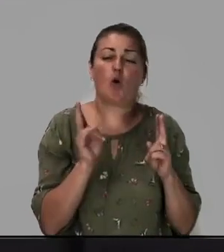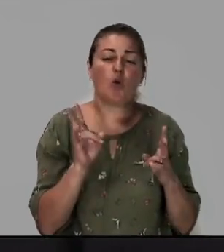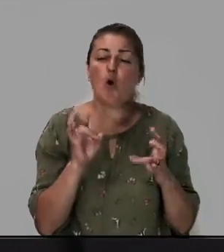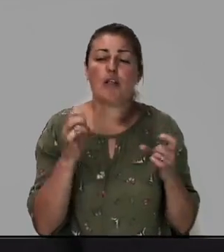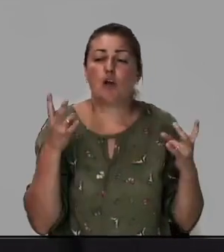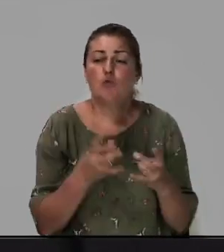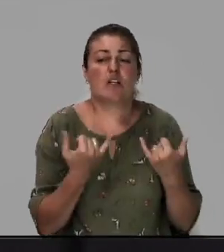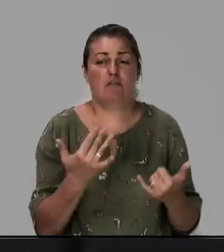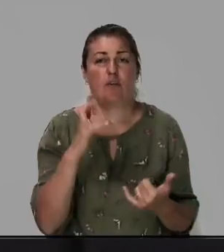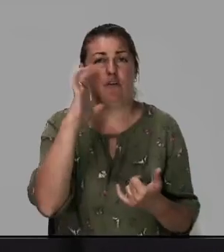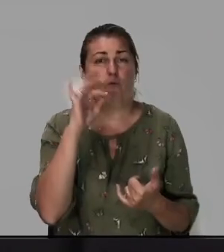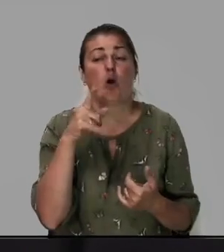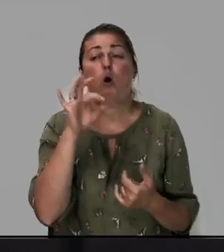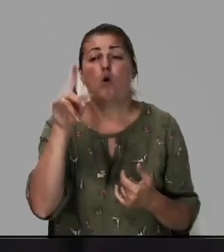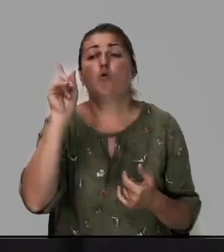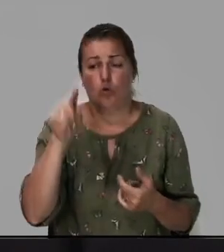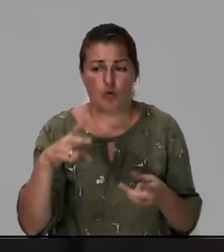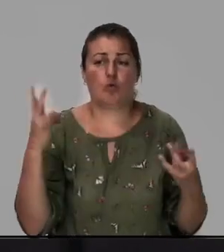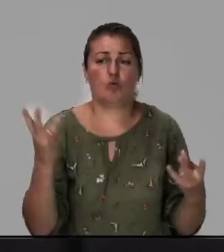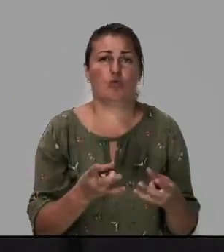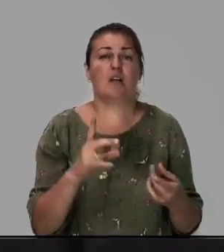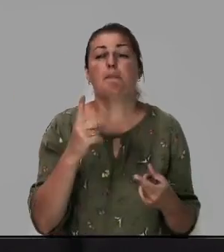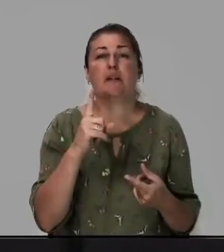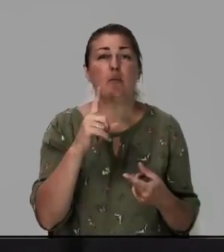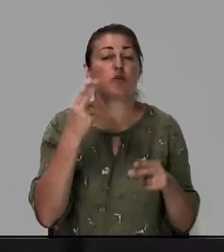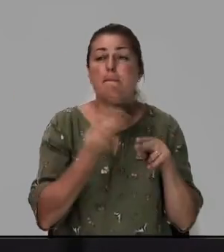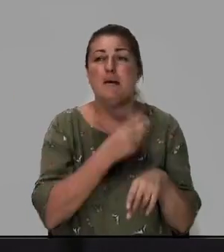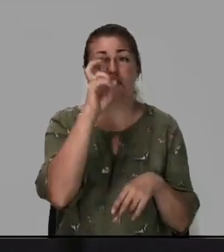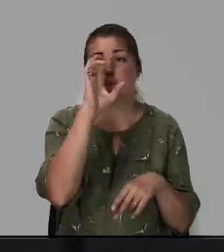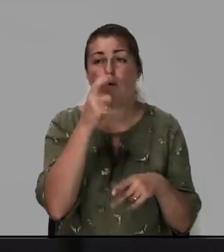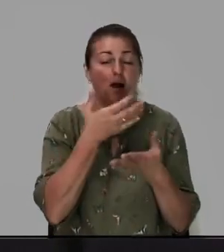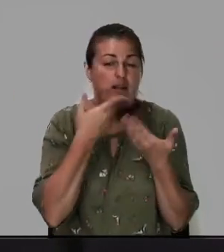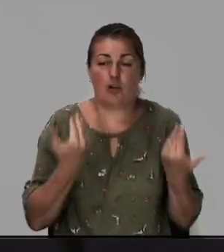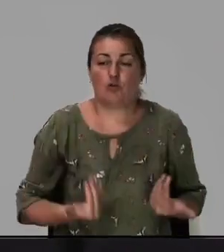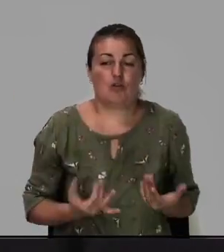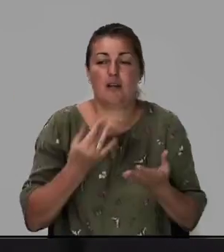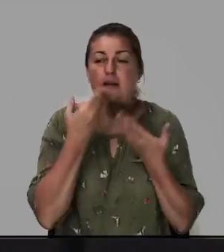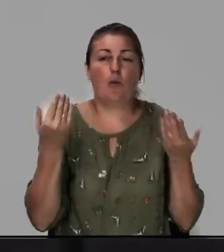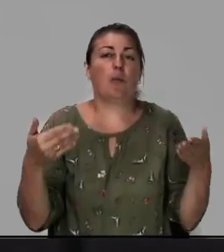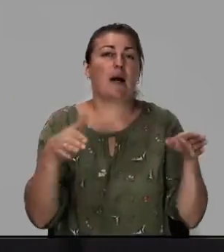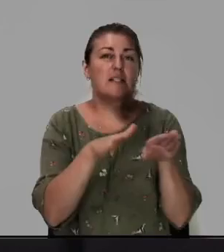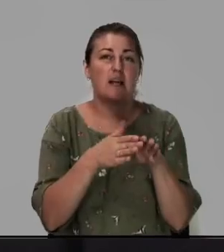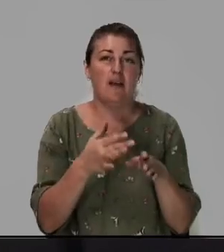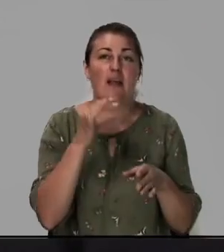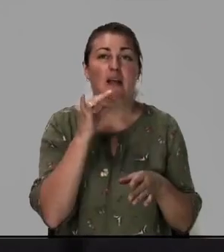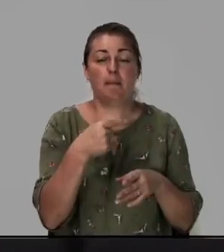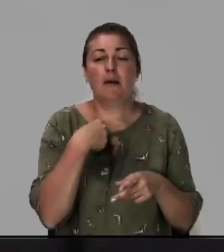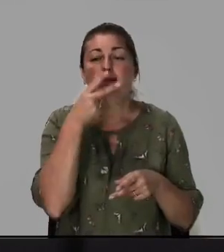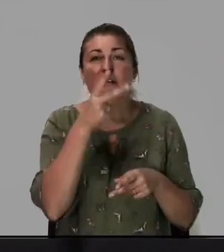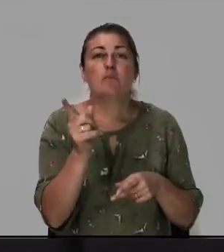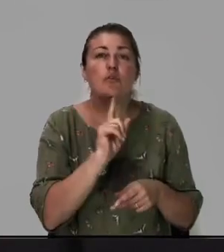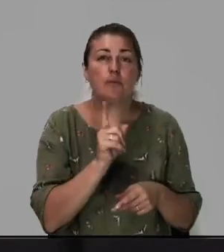сегодня в Боге, он тоже нуждается, потому что без Бога нету жизни благословения. И мы видим, что